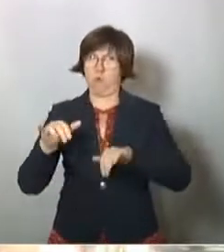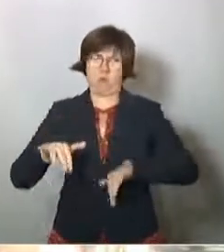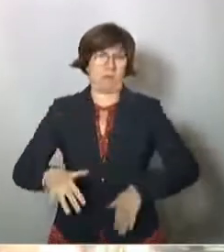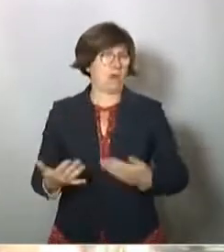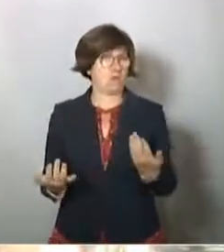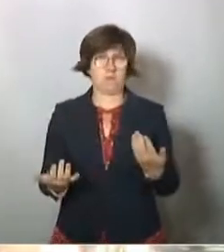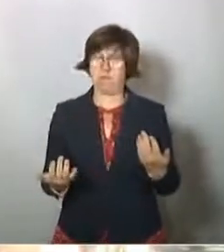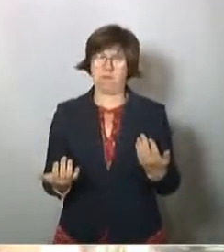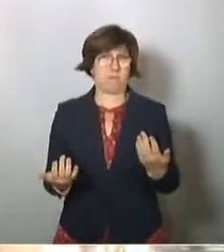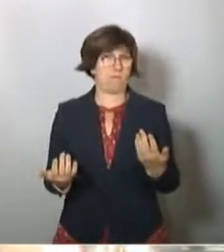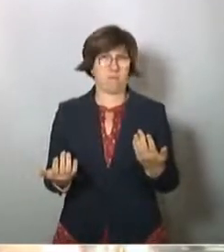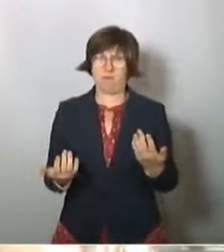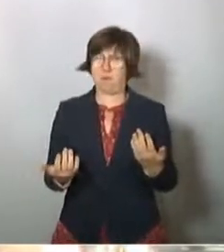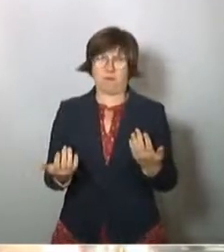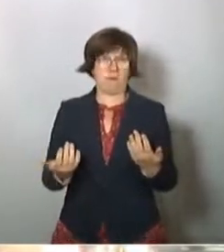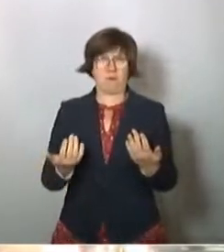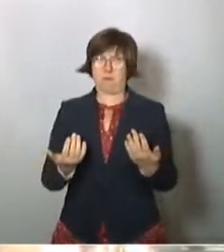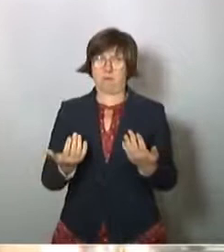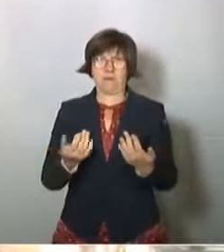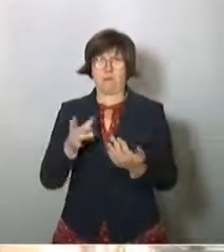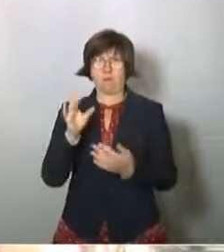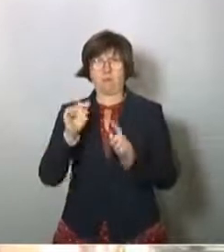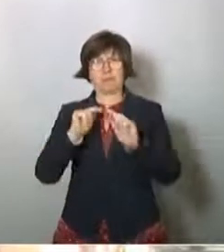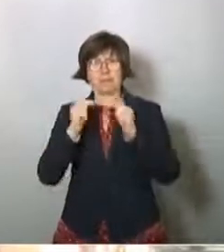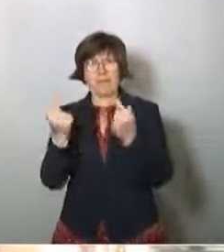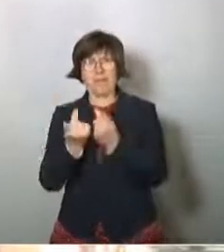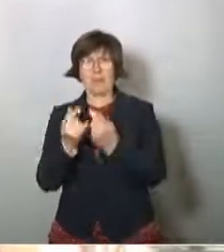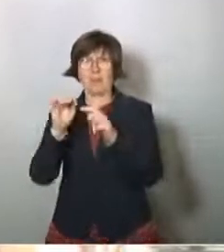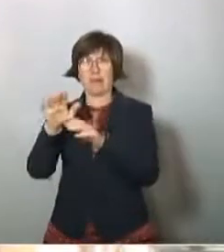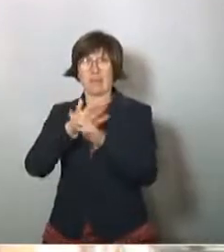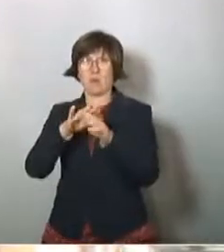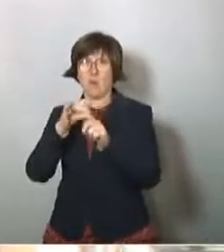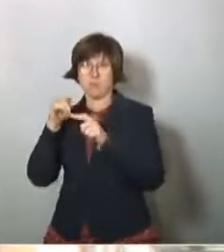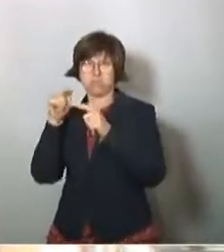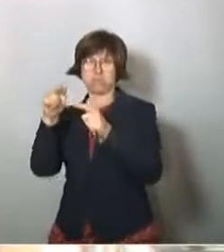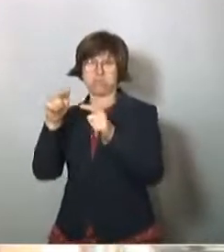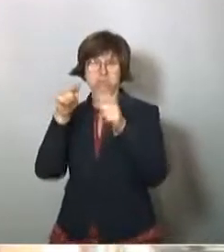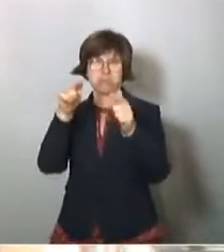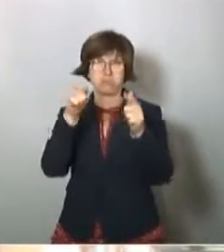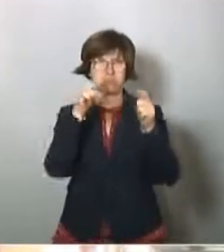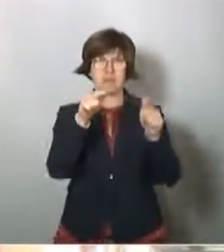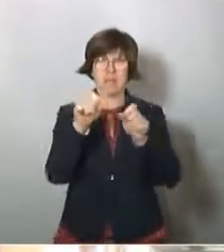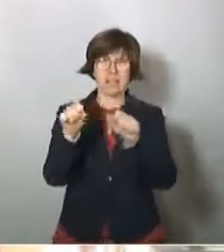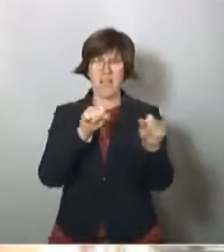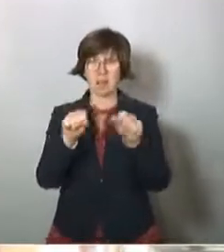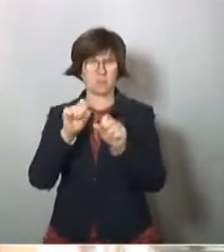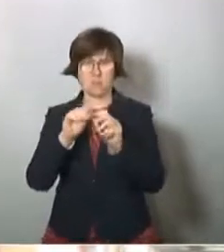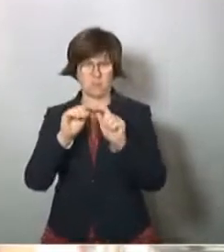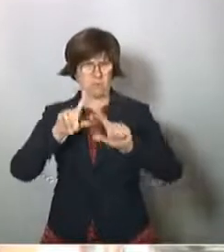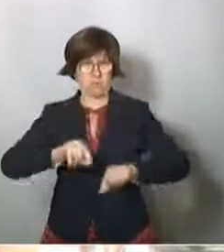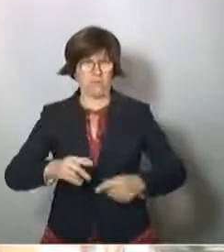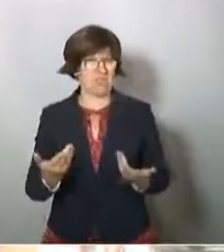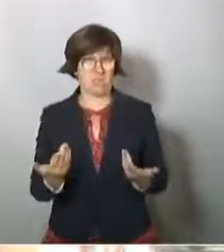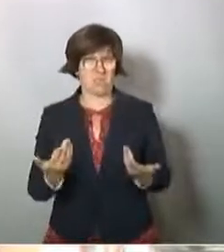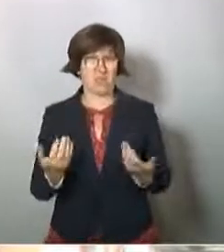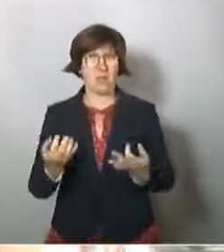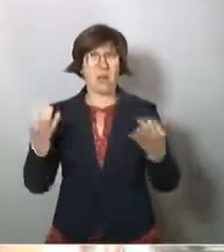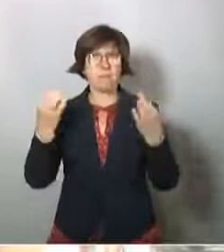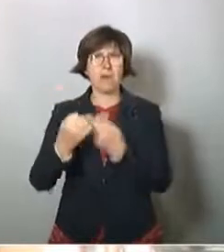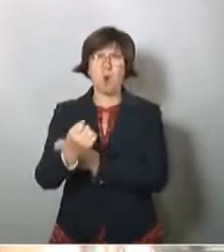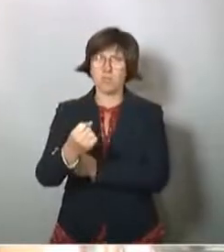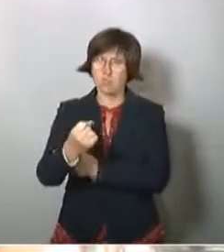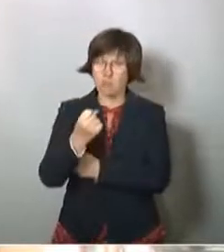hat, auch dann mit Teams in bestimmten Regionen der Welt zu reagieren. Hier braucht es eine